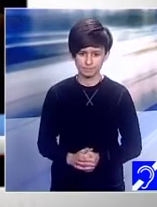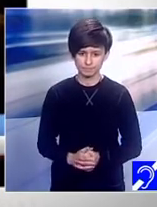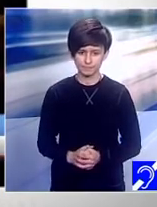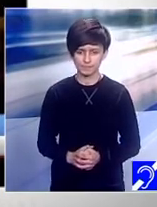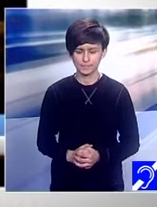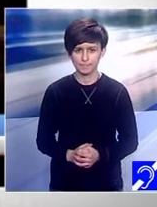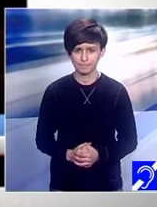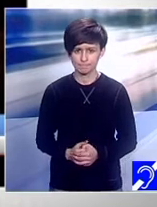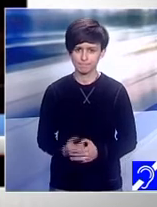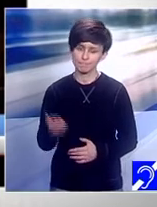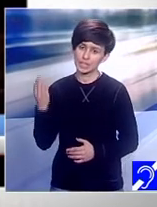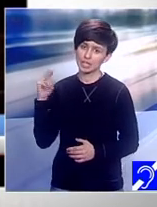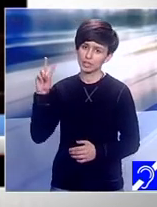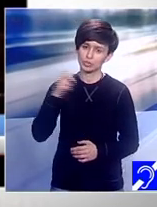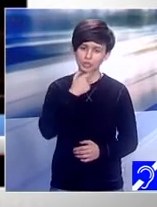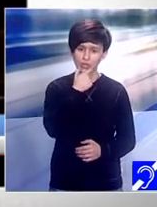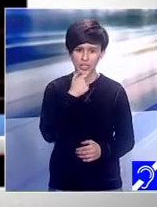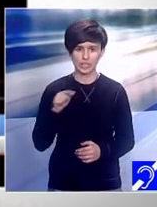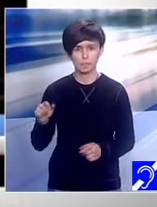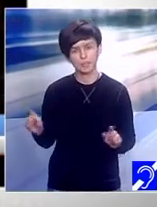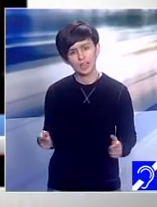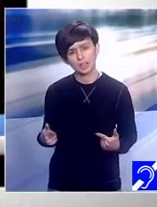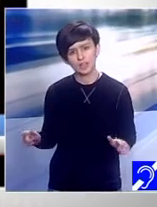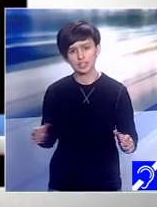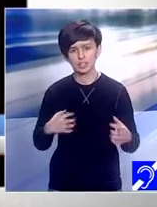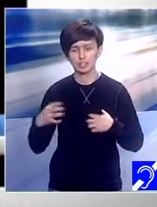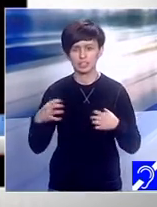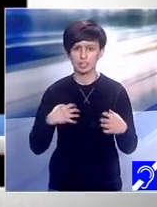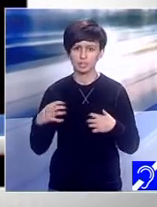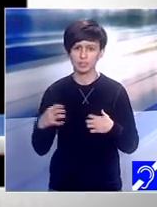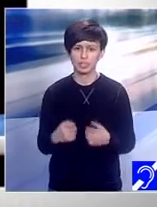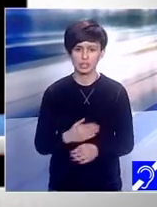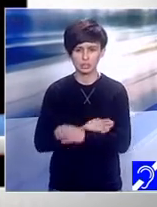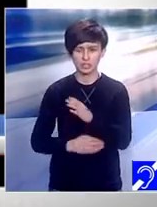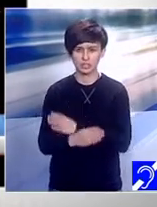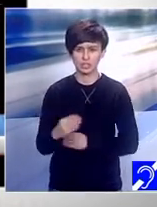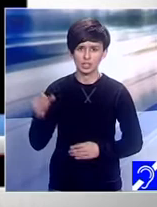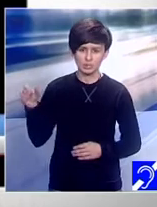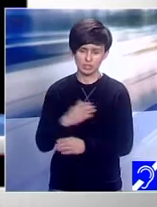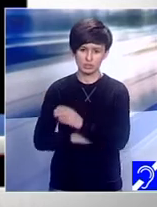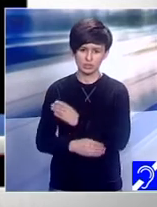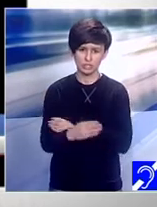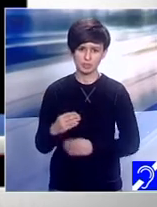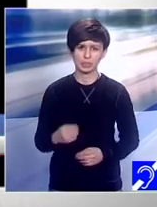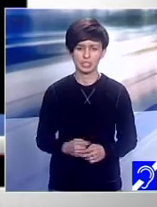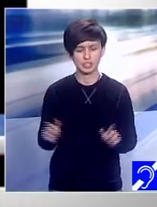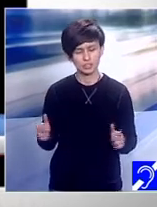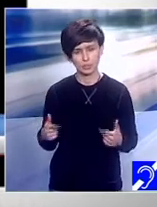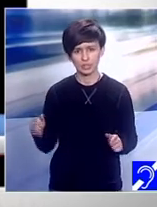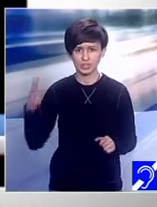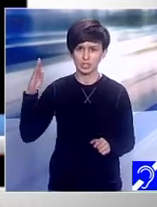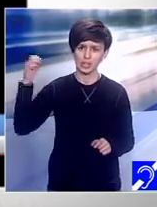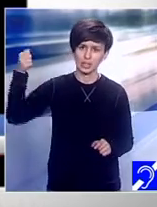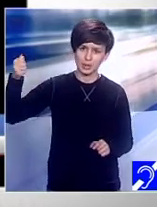Cu doi ani în urmă, Mara interpreta la gala persoanelor cu dizabilități o piesă de Johann Sebastian Bach. Acum însă încântă